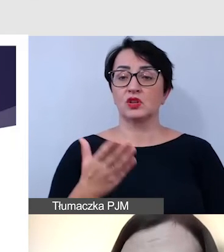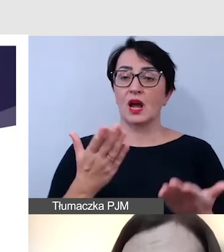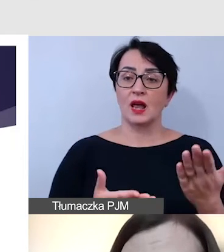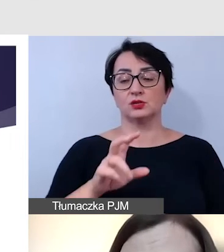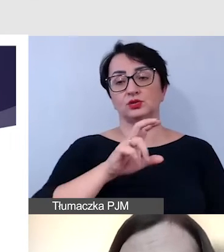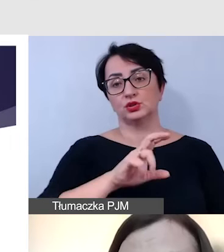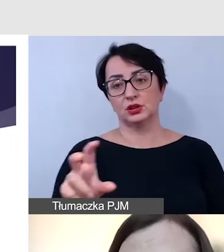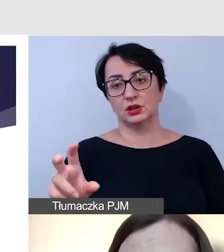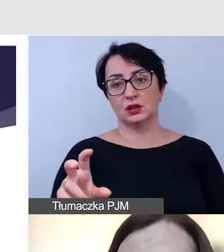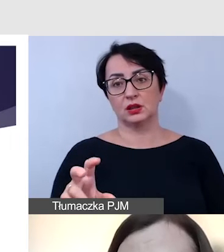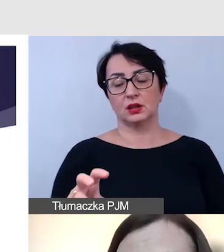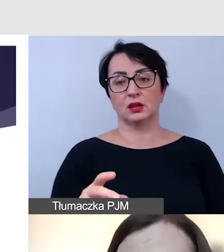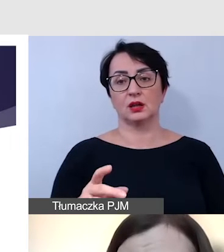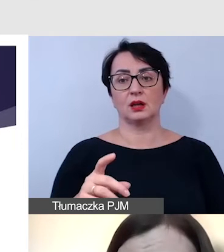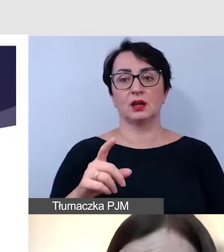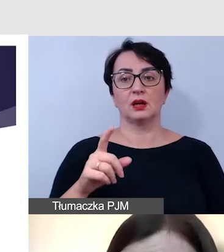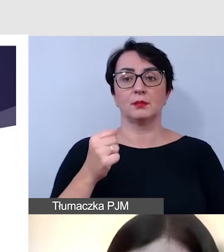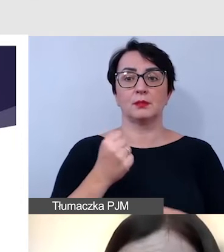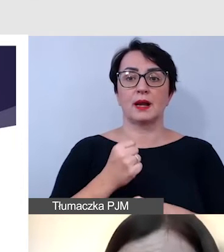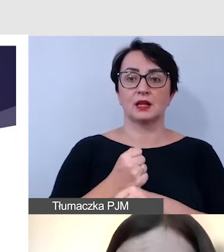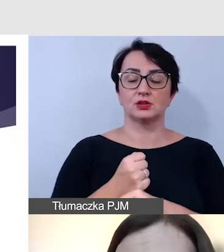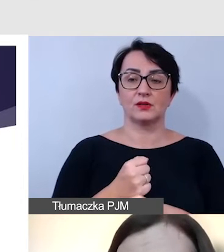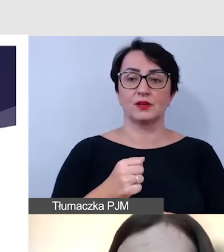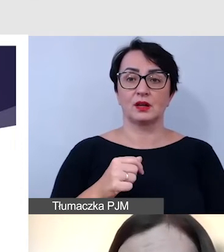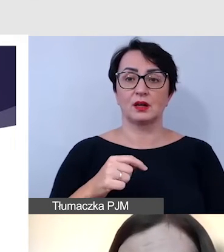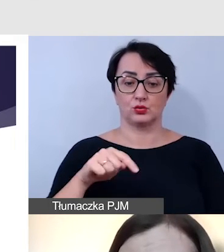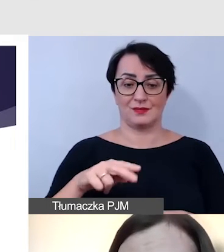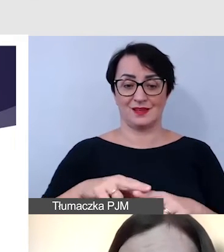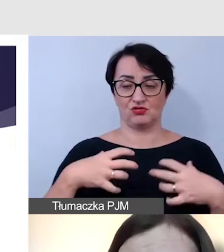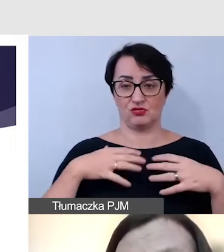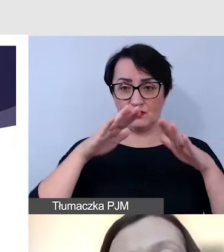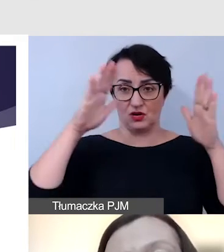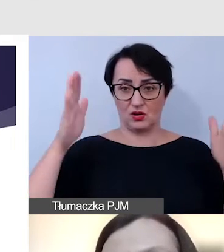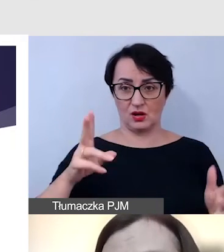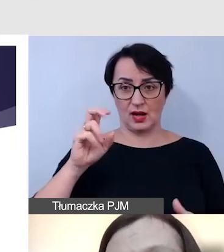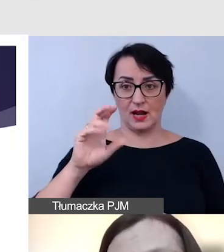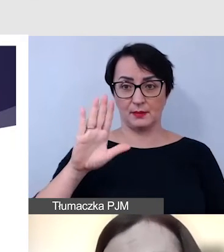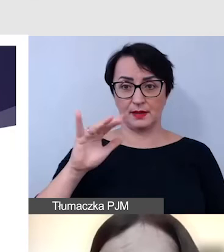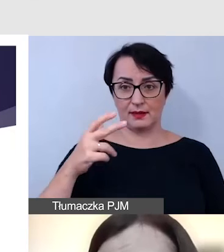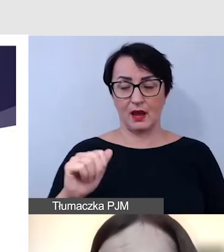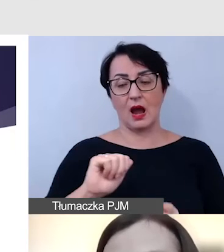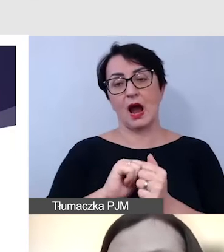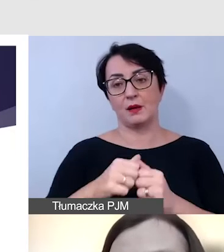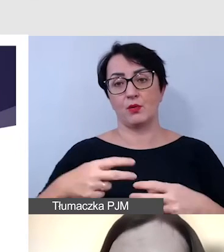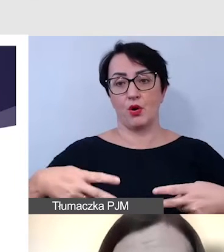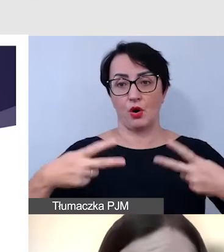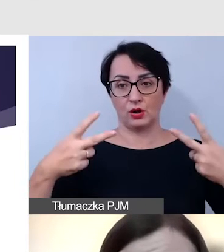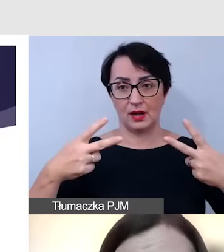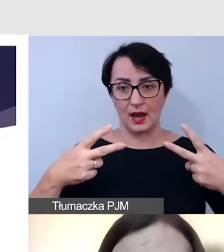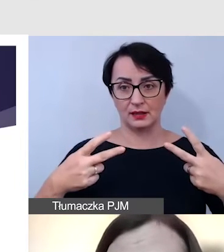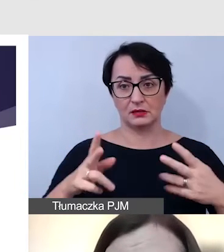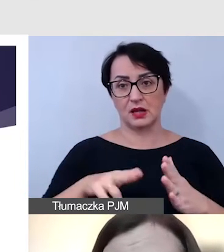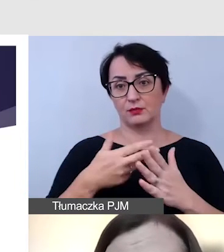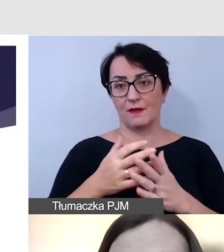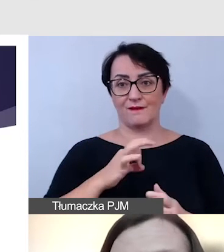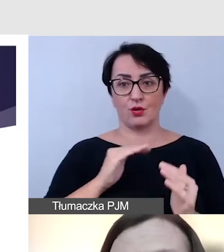tego, czy będą na śpicowcy na żywo pracować w kabinie dla tłumaczy podczas wydarzenia, czy online, na przykład